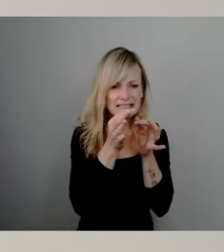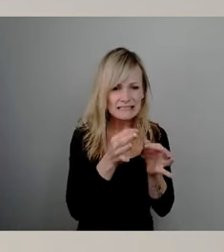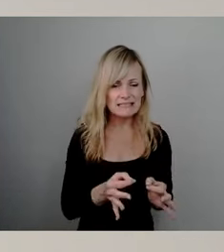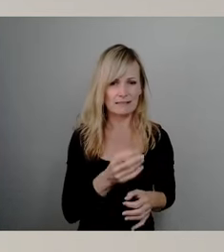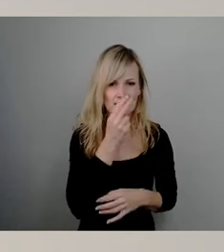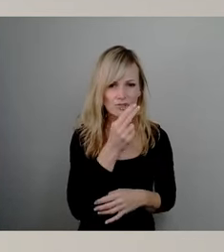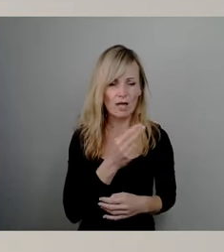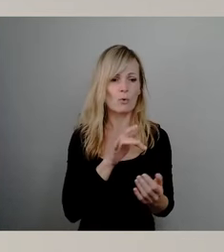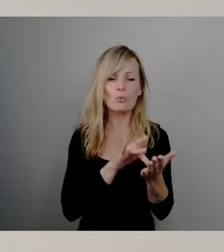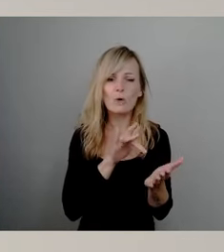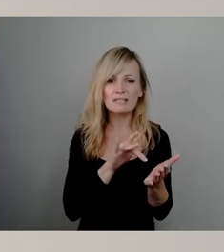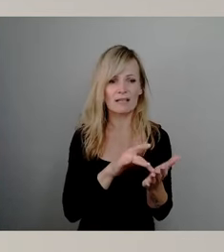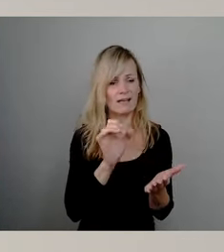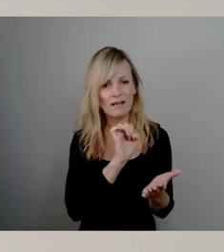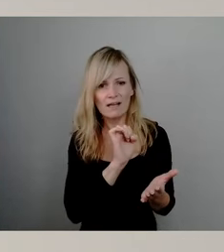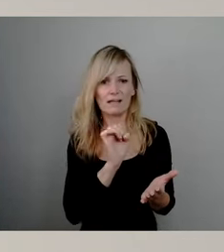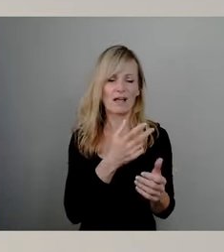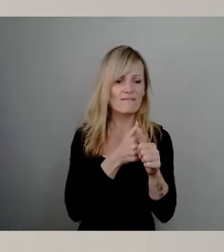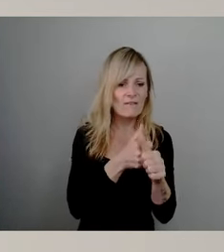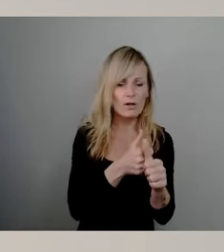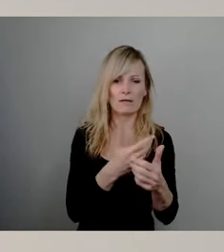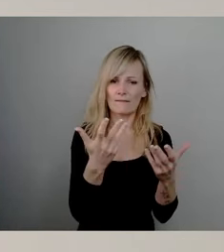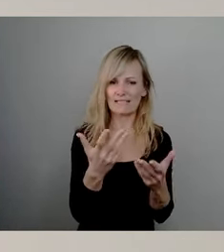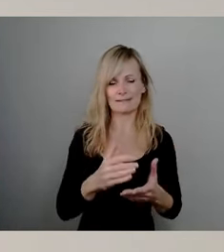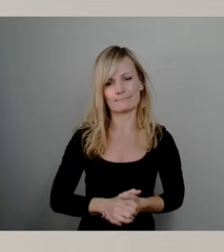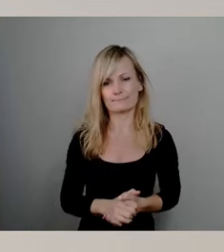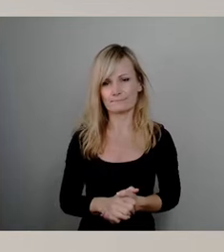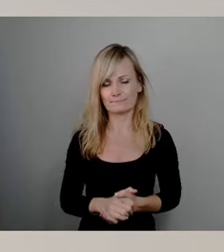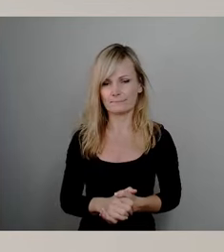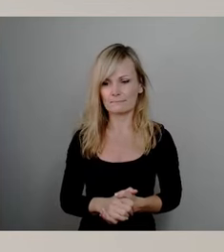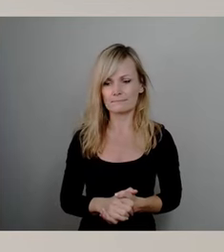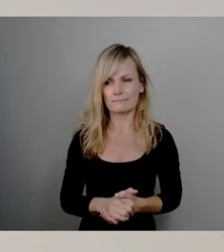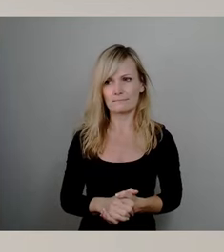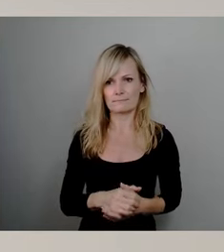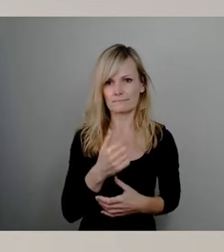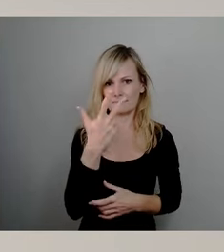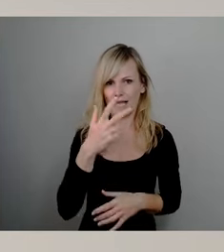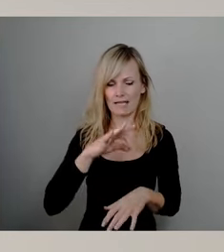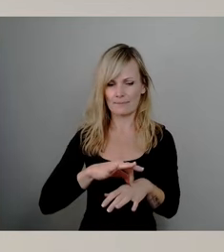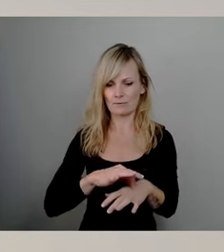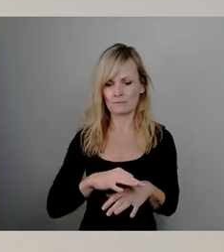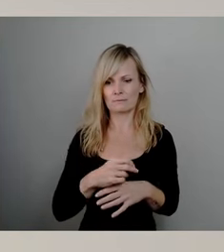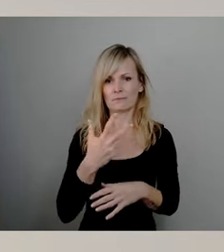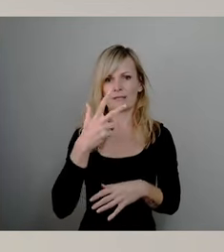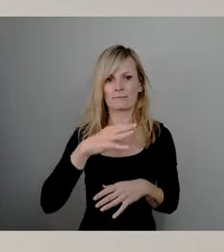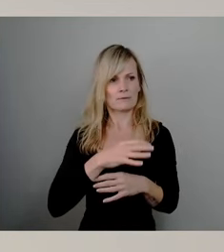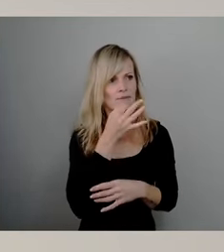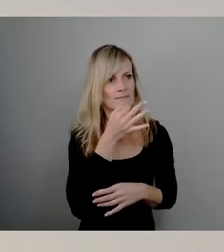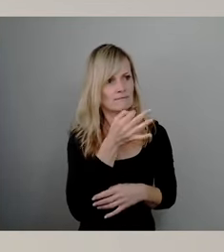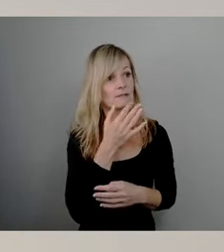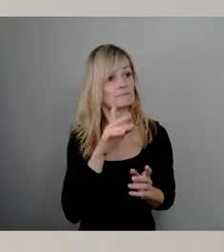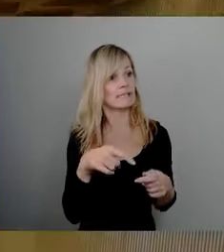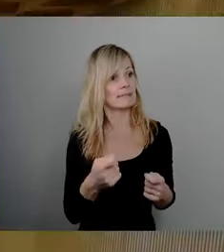dann, welche Folgen hat das. Und es macht keinen Sinn, mit der aller drei Minuten danach zu folgen, bis die Ergebnisse da liegen. Und dann